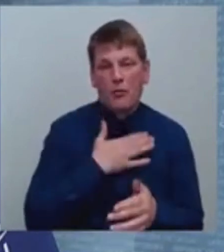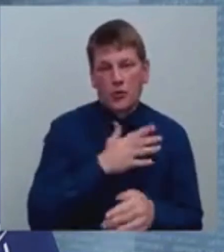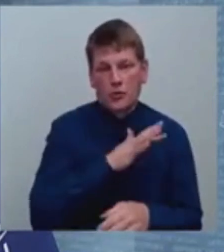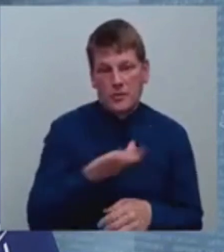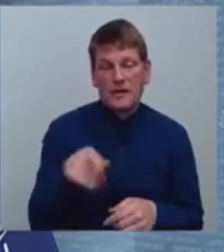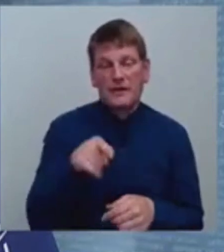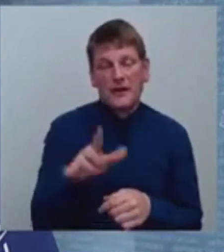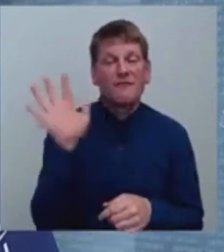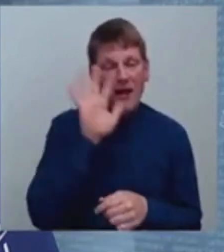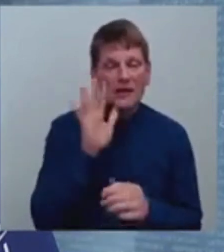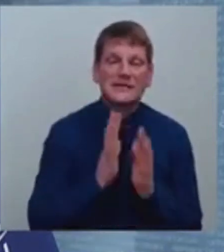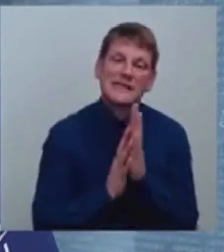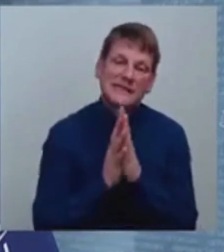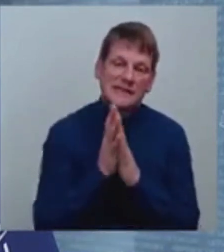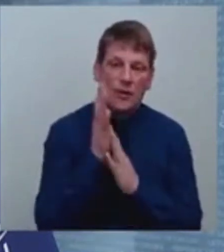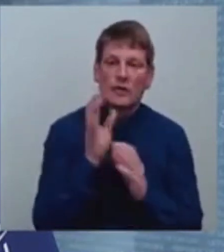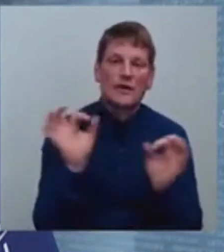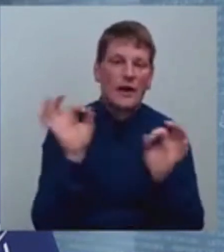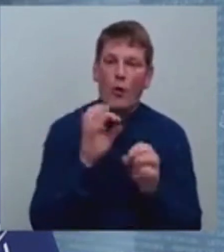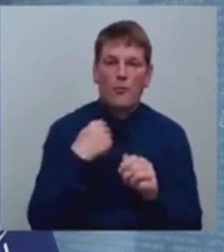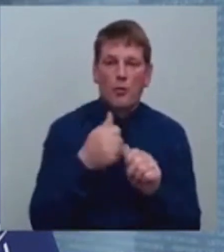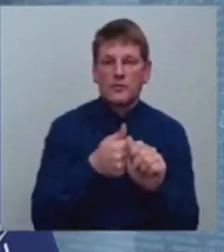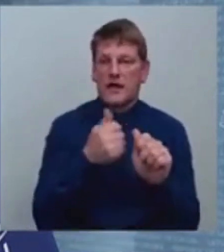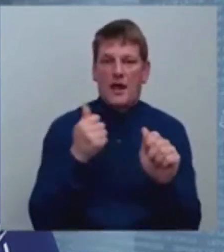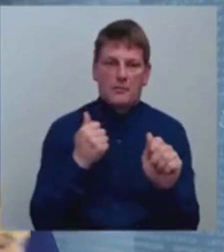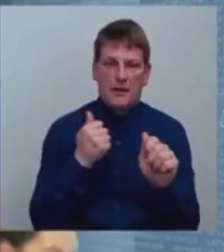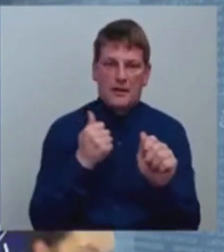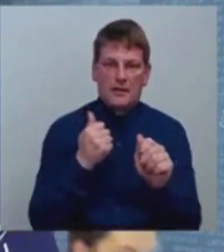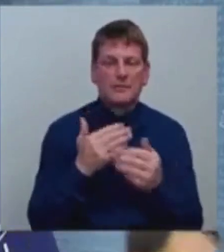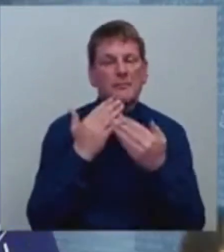valsts izaugsma nekur mums neatpaliks. Paldies!